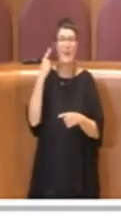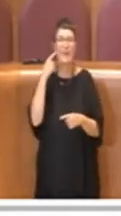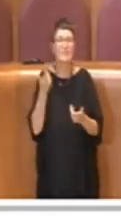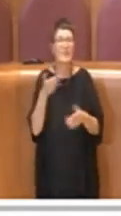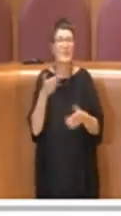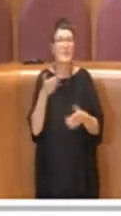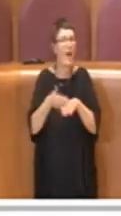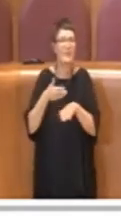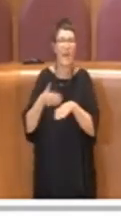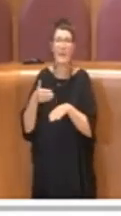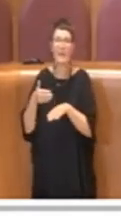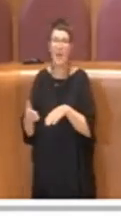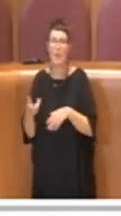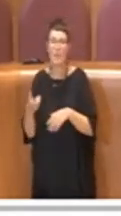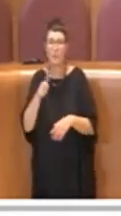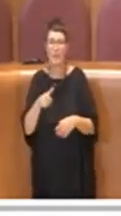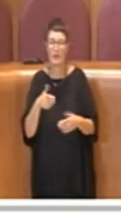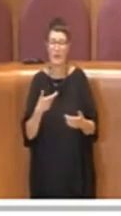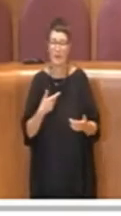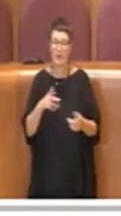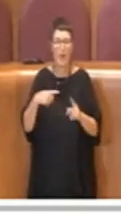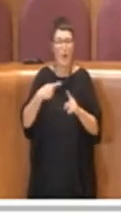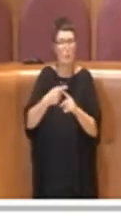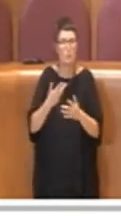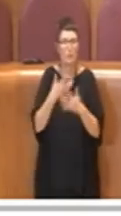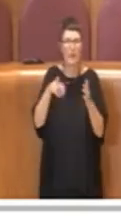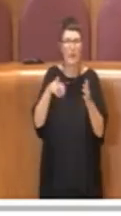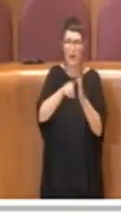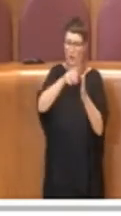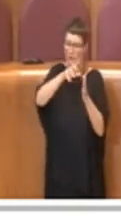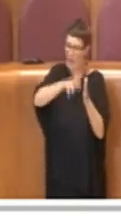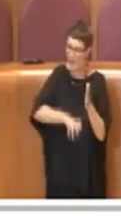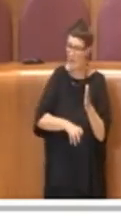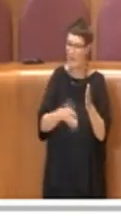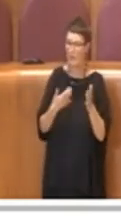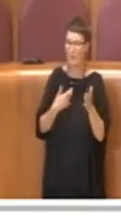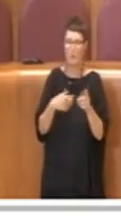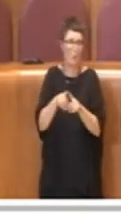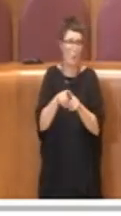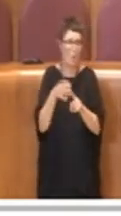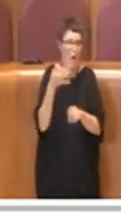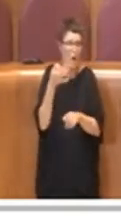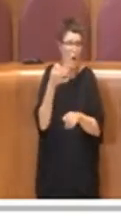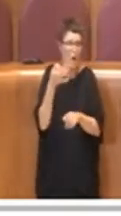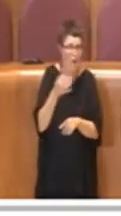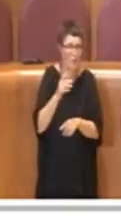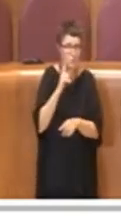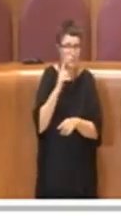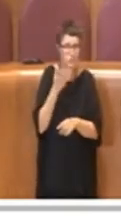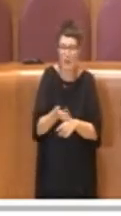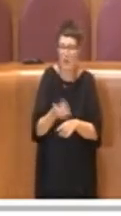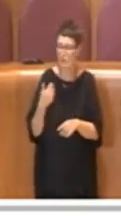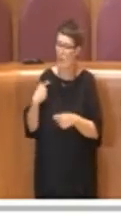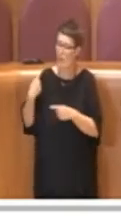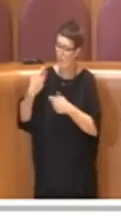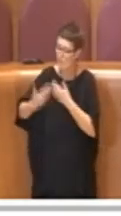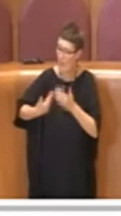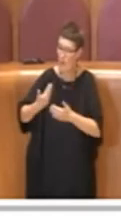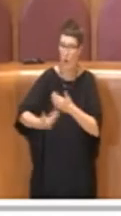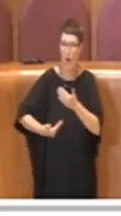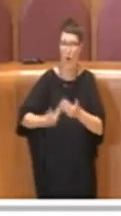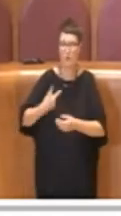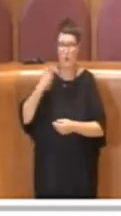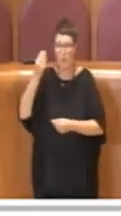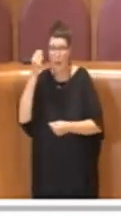come tutte le delibera ha fatto il proprio percorso per i pareri. Quindi di conseguenza si arriva ad oggi in aula perché ad oggi